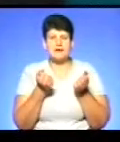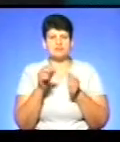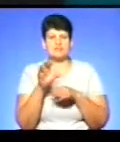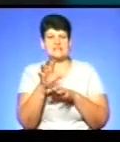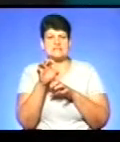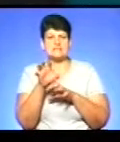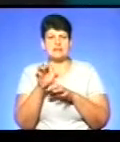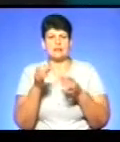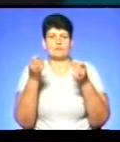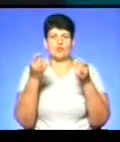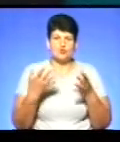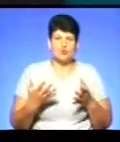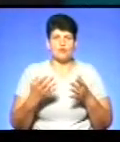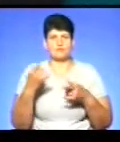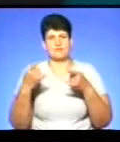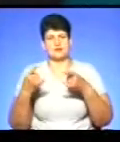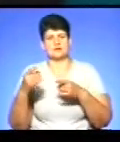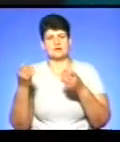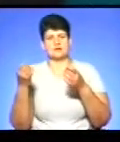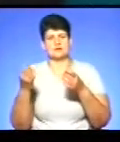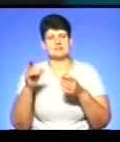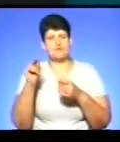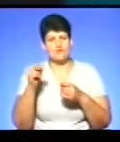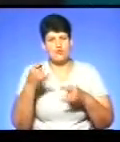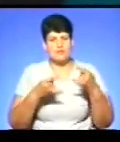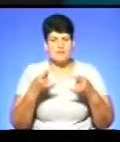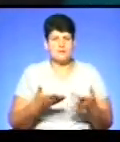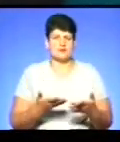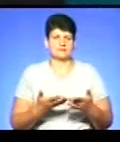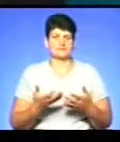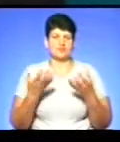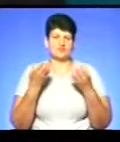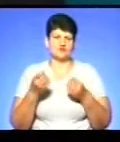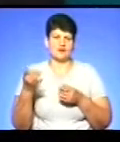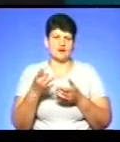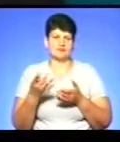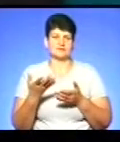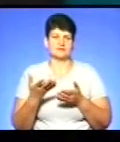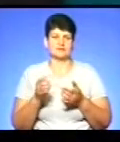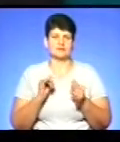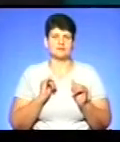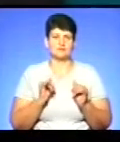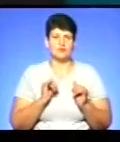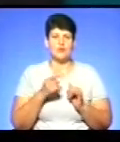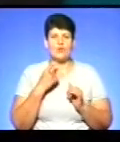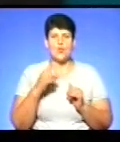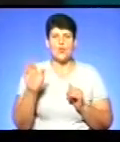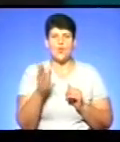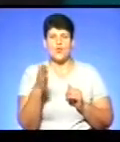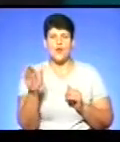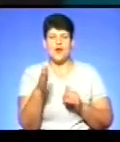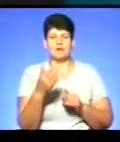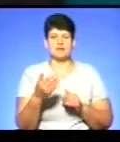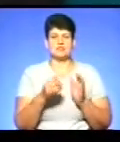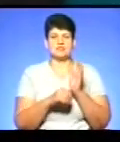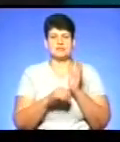аналогового, цифрового телебачення. Тому, я ще раз так недипломатично скажу, гуляє цифра плюс-мінус